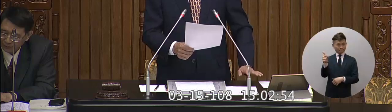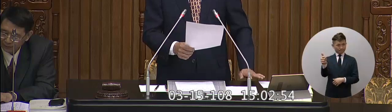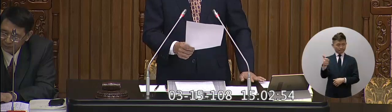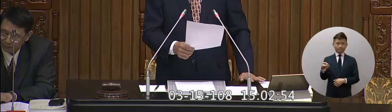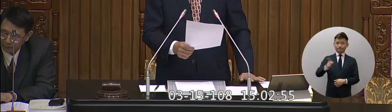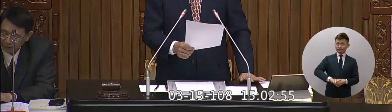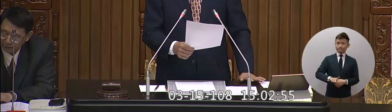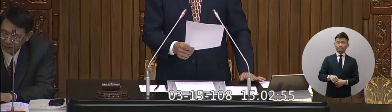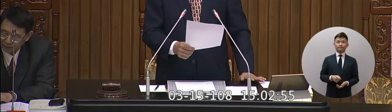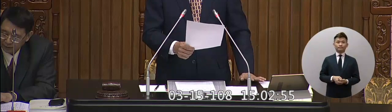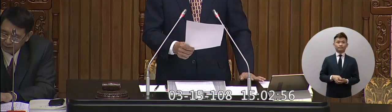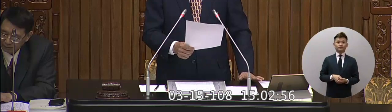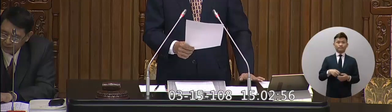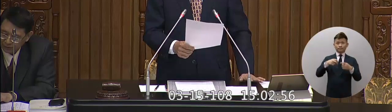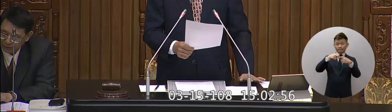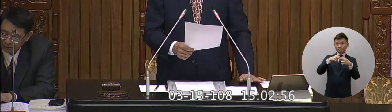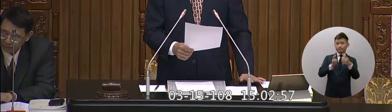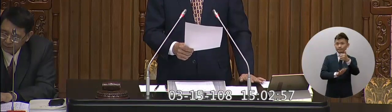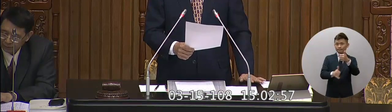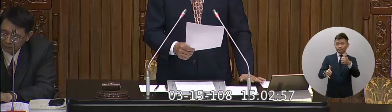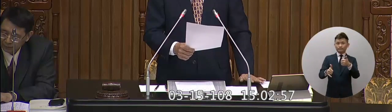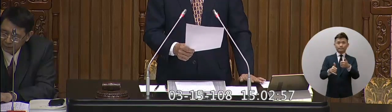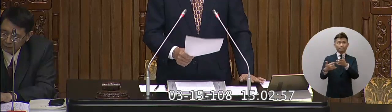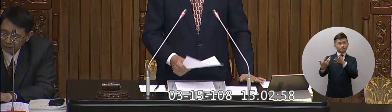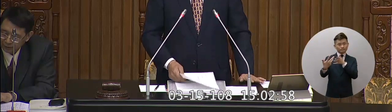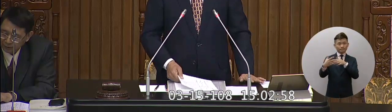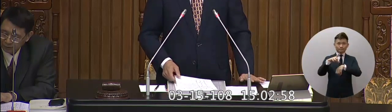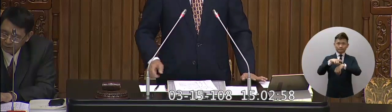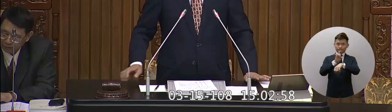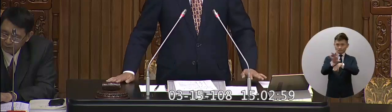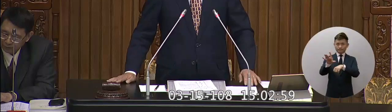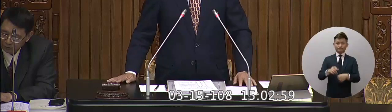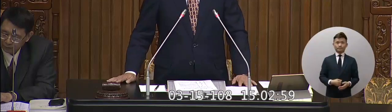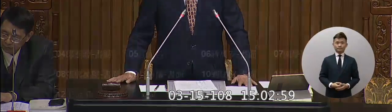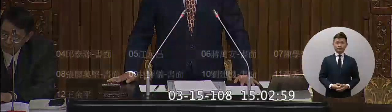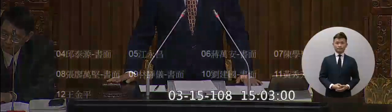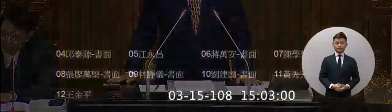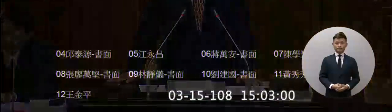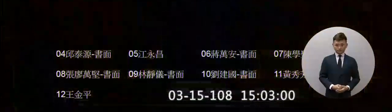下一位請旅委員玉琳執行尋答時間15分鐘